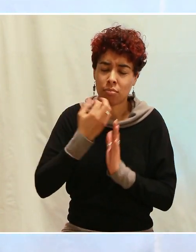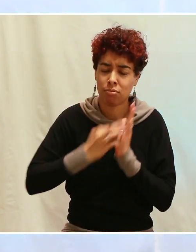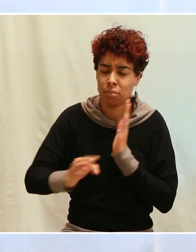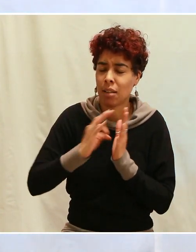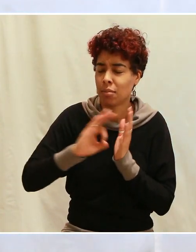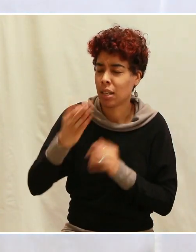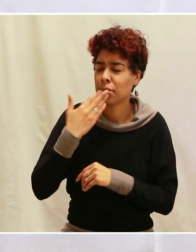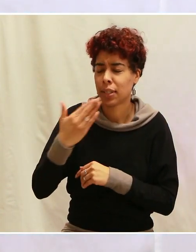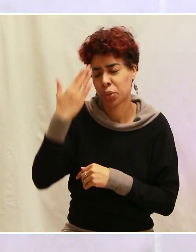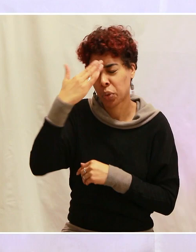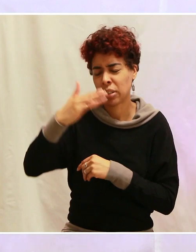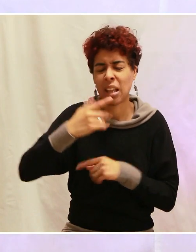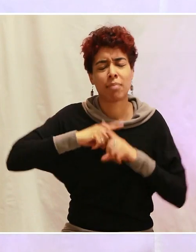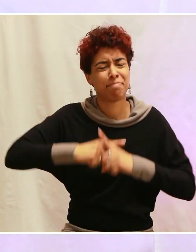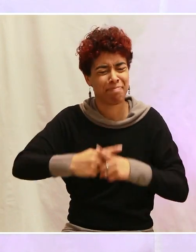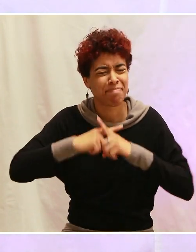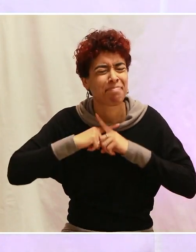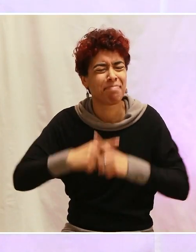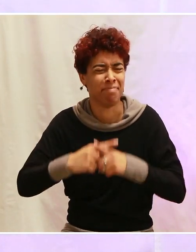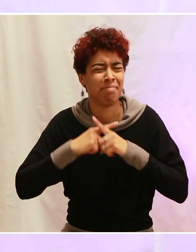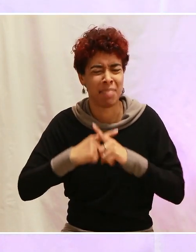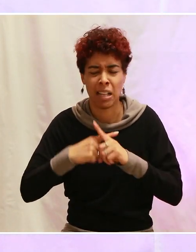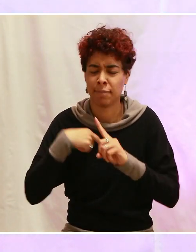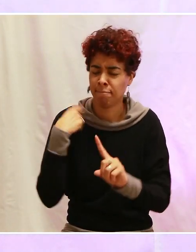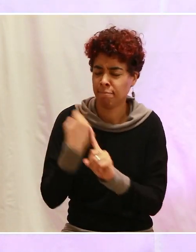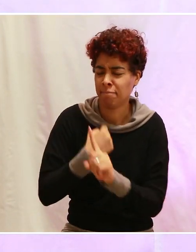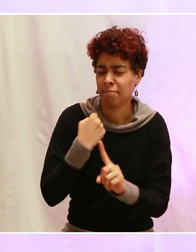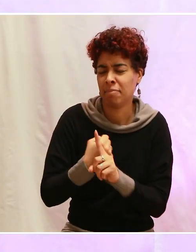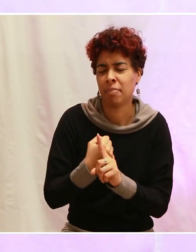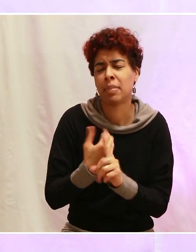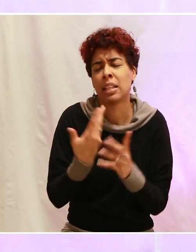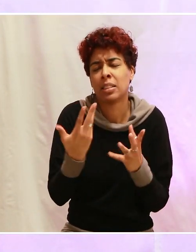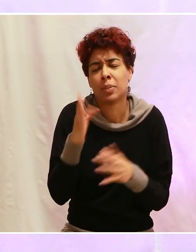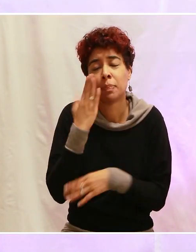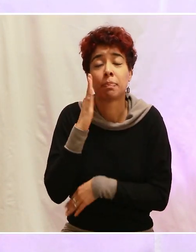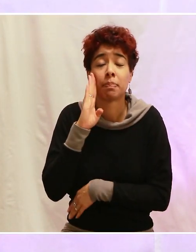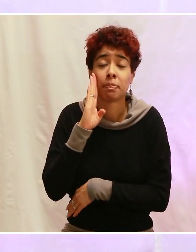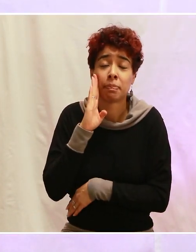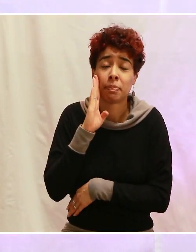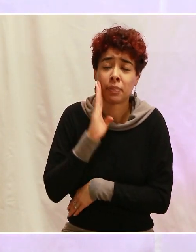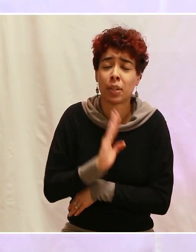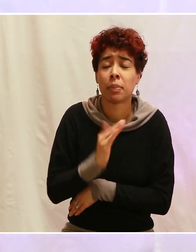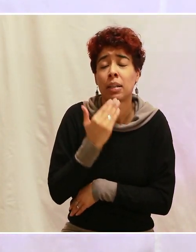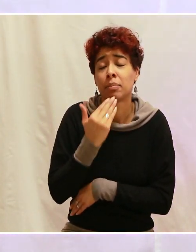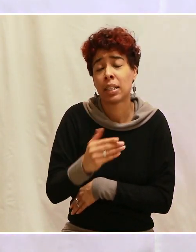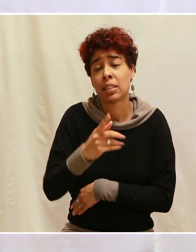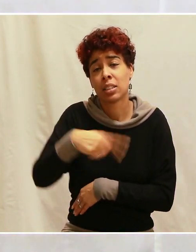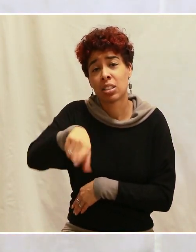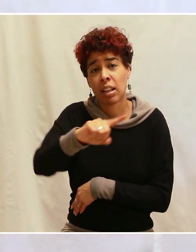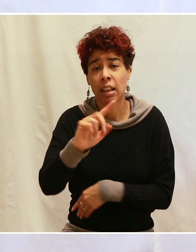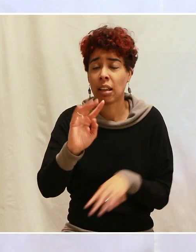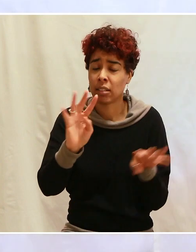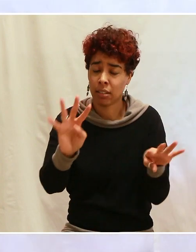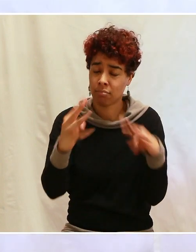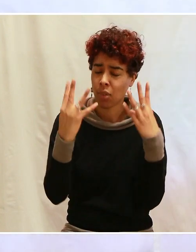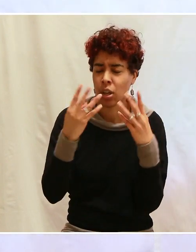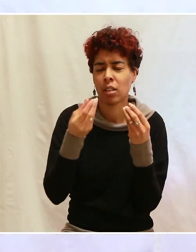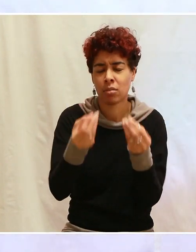et tu sais que nos cœurs sont attachés à toi. Merci Seigneur de fortifier ceux qui écoutent aujourd'hui cette émission. Je te prie Père pour que